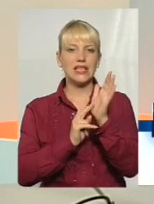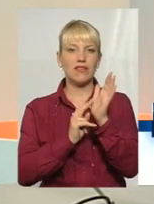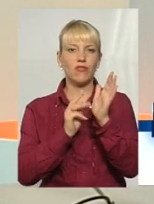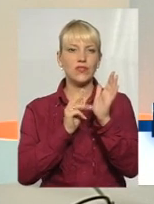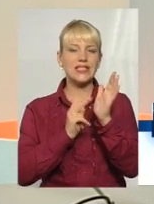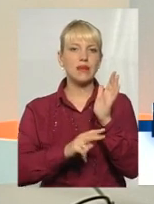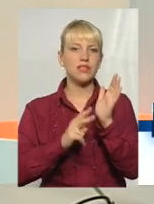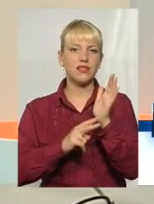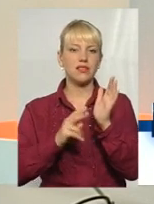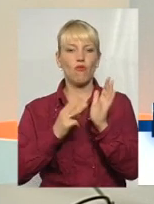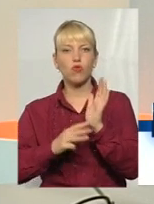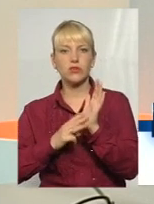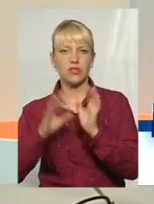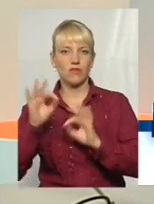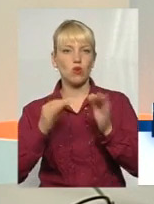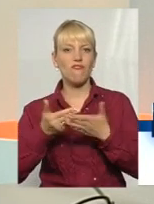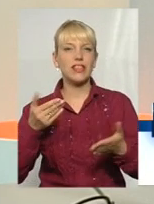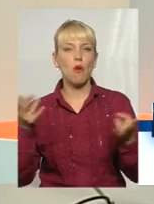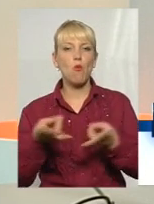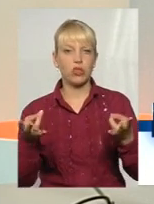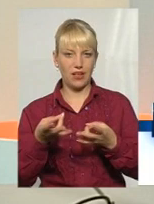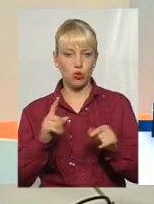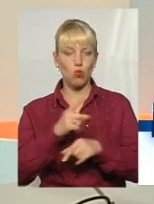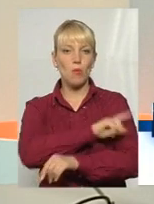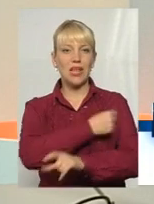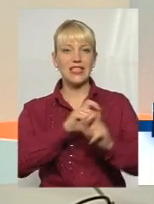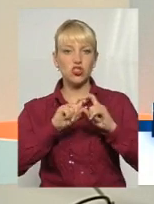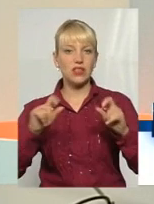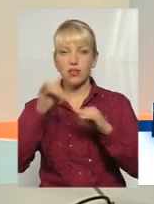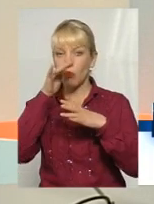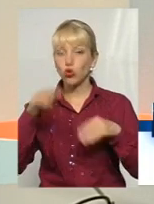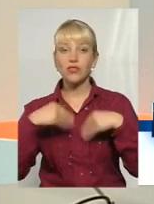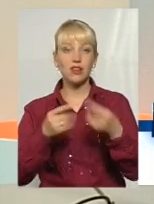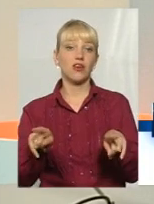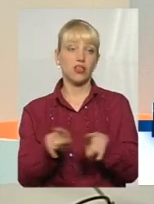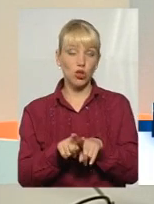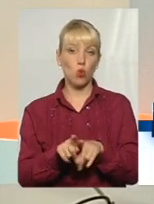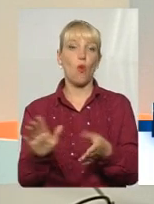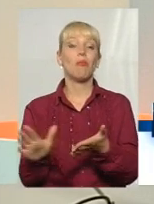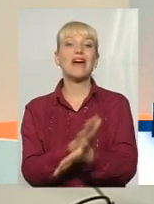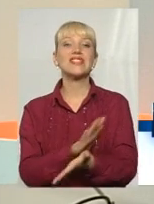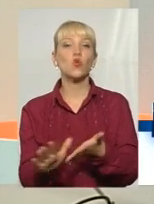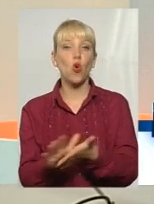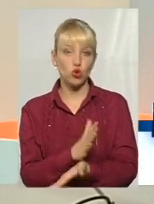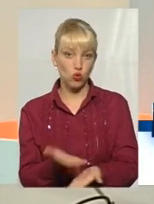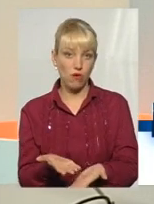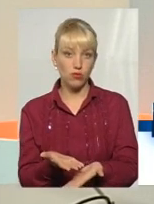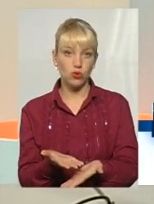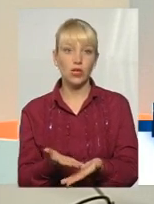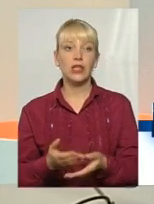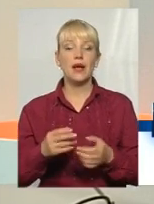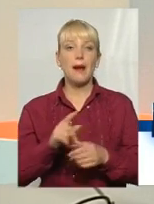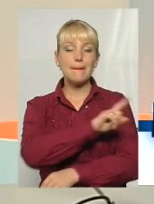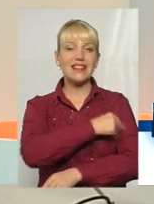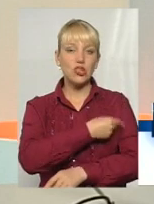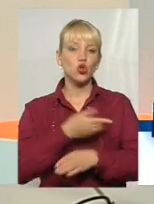Тому і медичні заклади не можуть надавати таку безкоштовну, якісну медичну